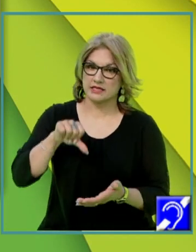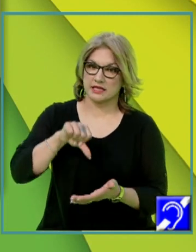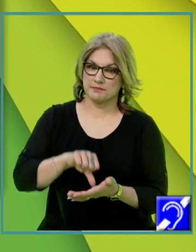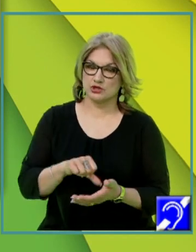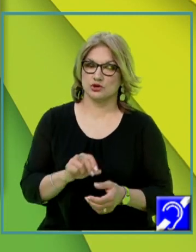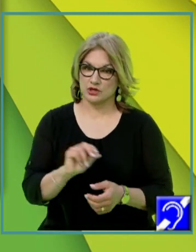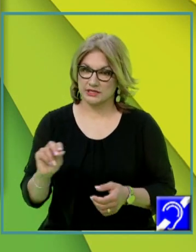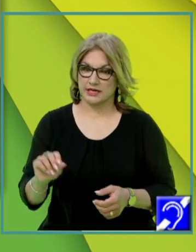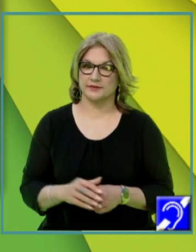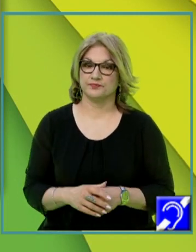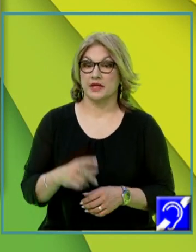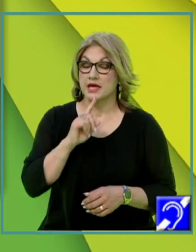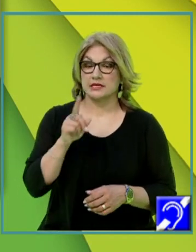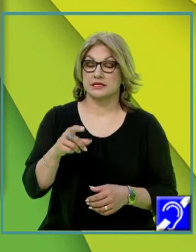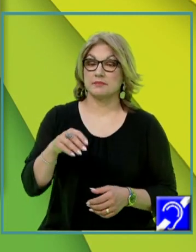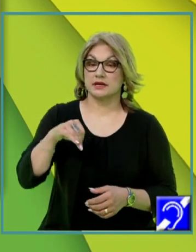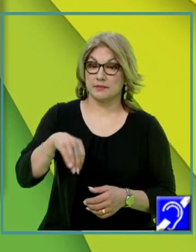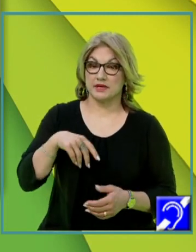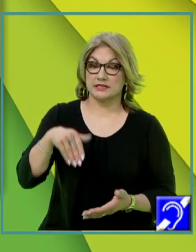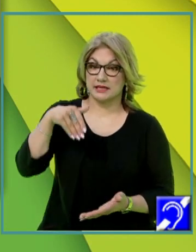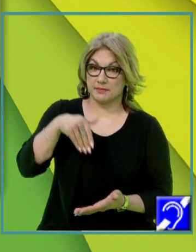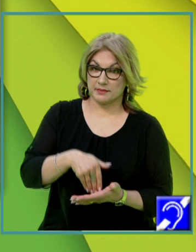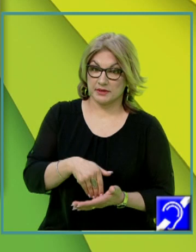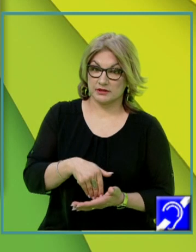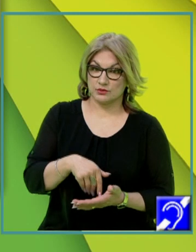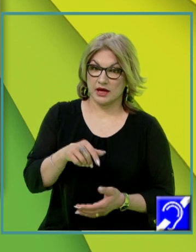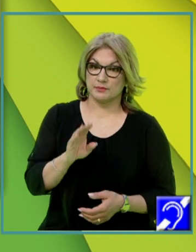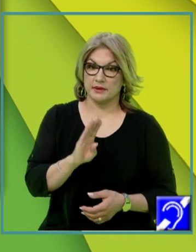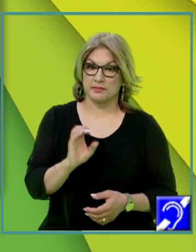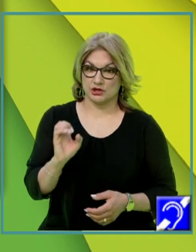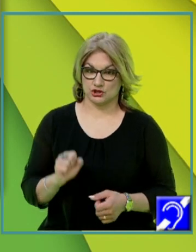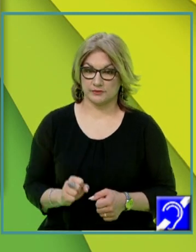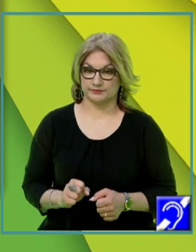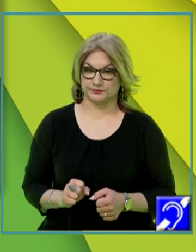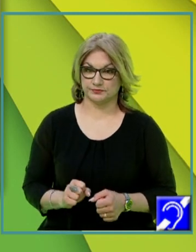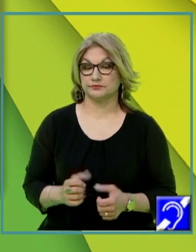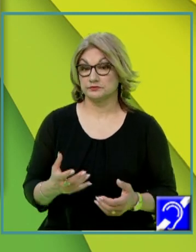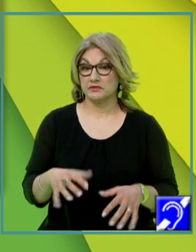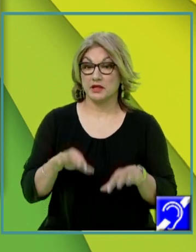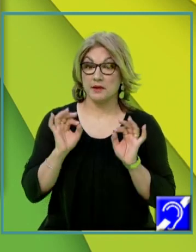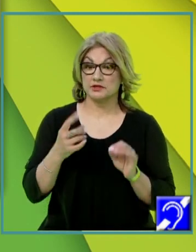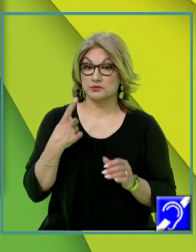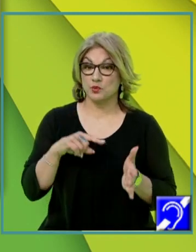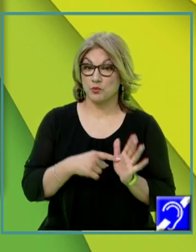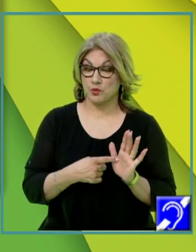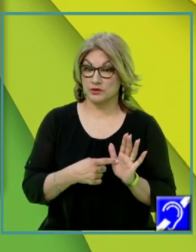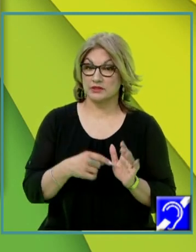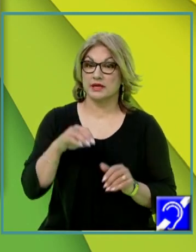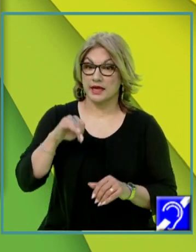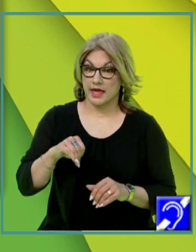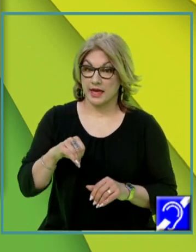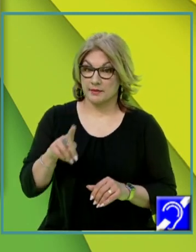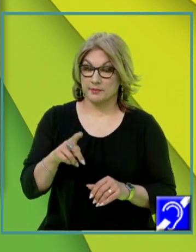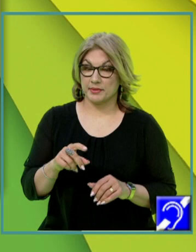perpendicular pe BC. Și atunci, practic, am descoperit un punct M pe latura